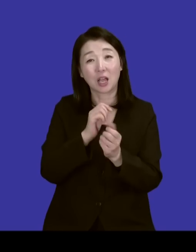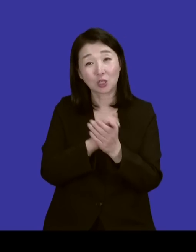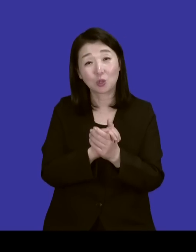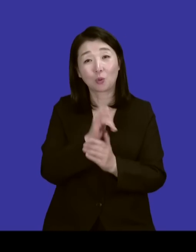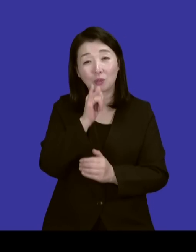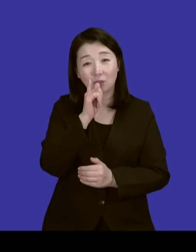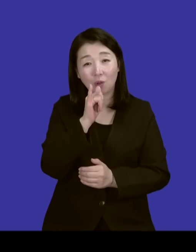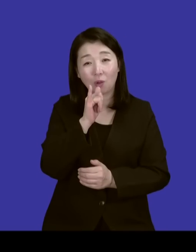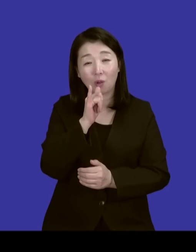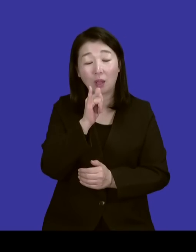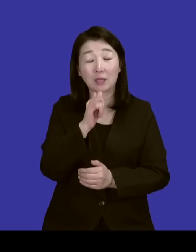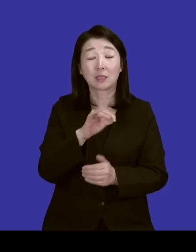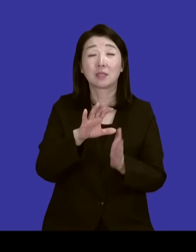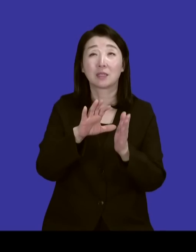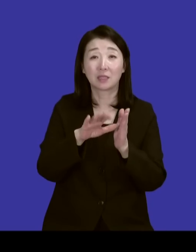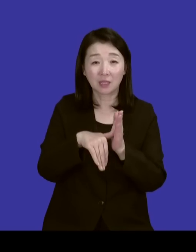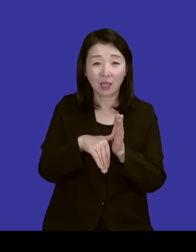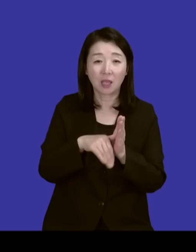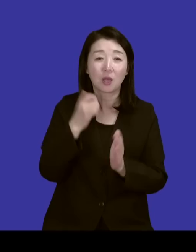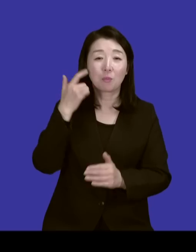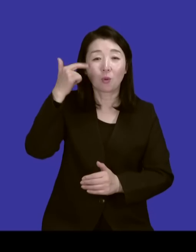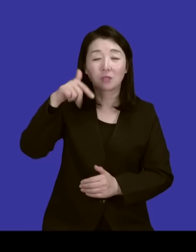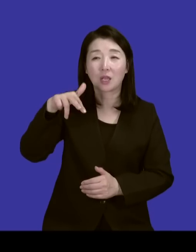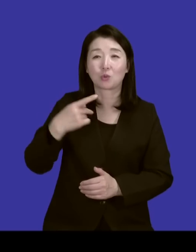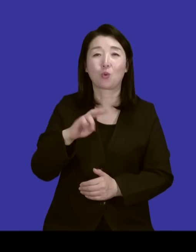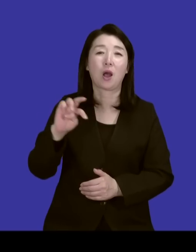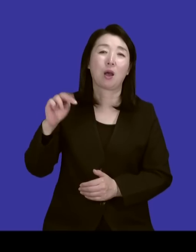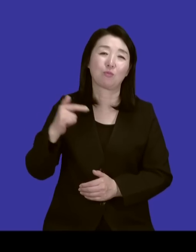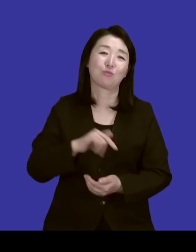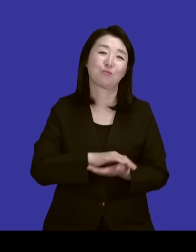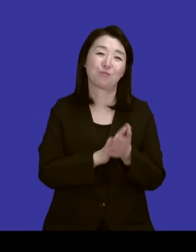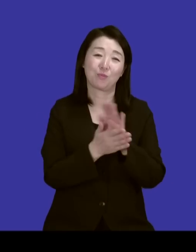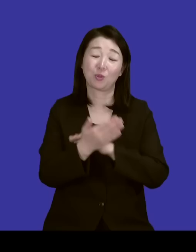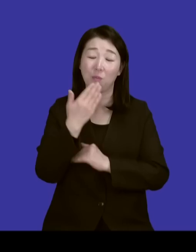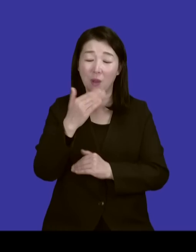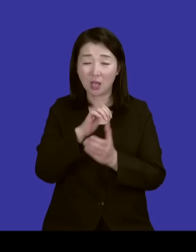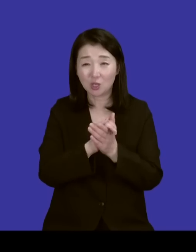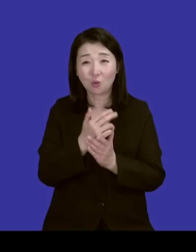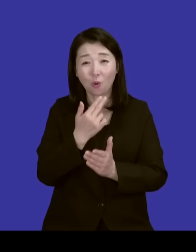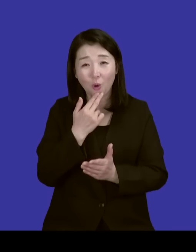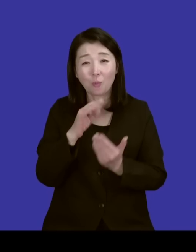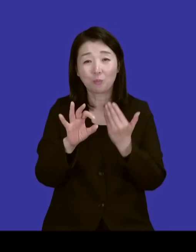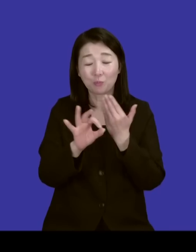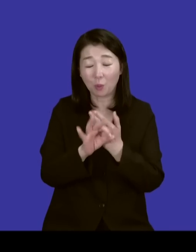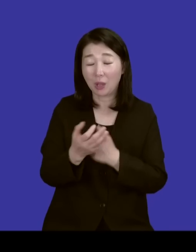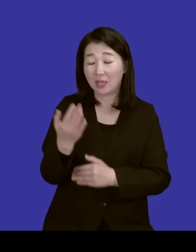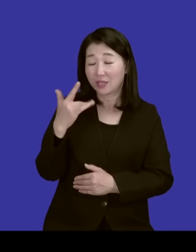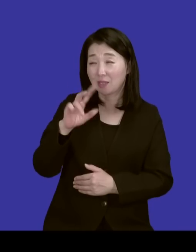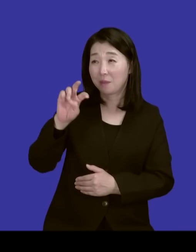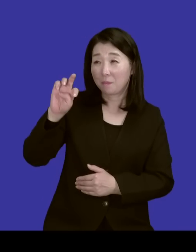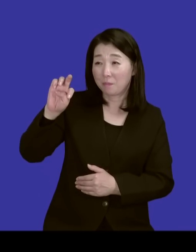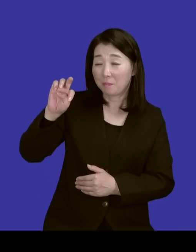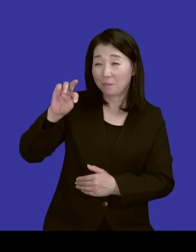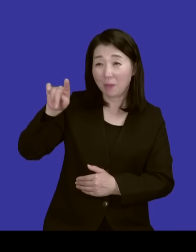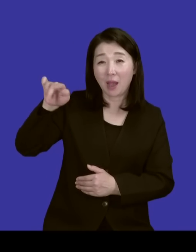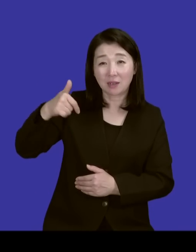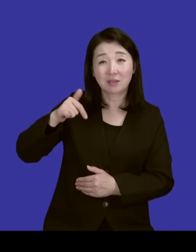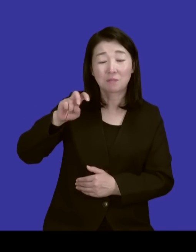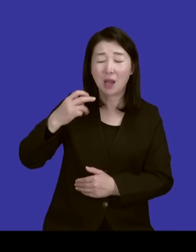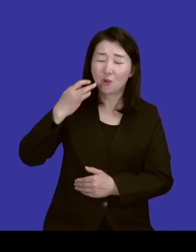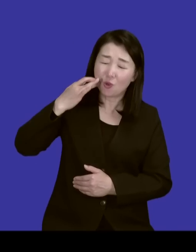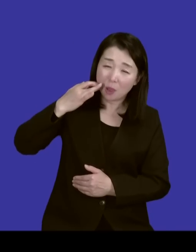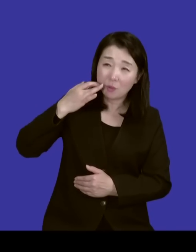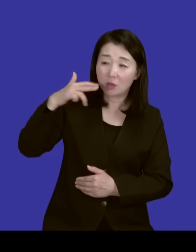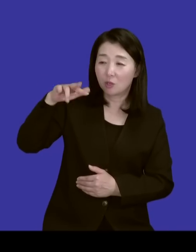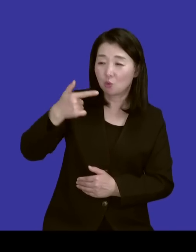그걸 해야 조화문이 목사 조화문이 되니까 그거 안 하면 마그마하고 목사 반 괴물 조화문이 돼가지고